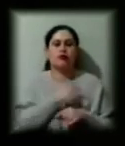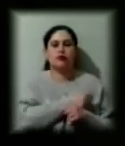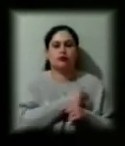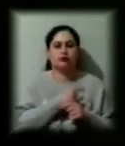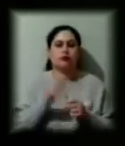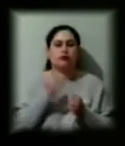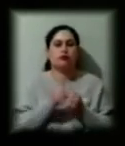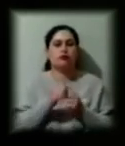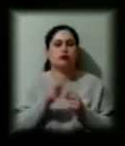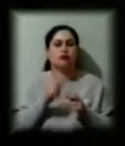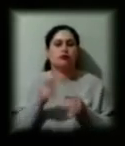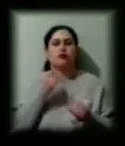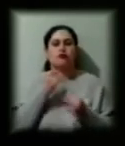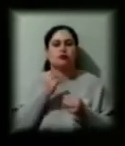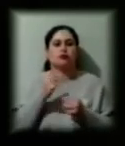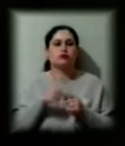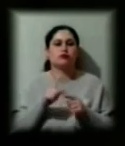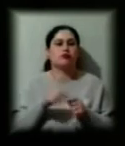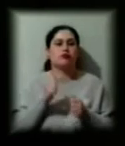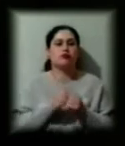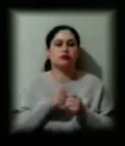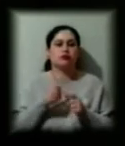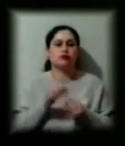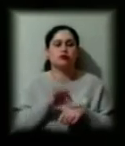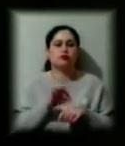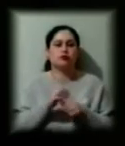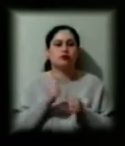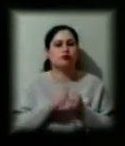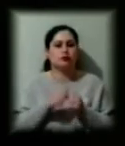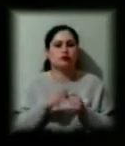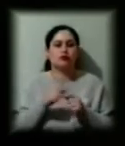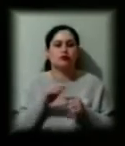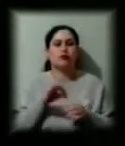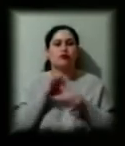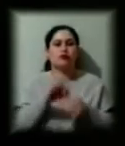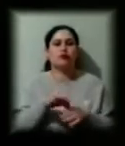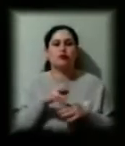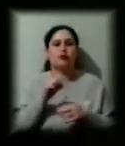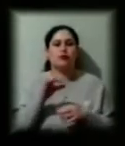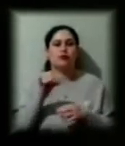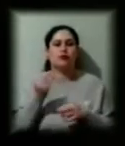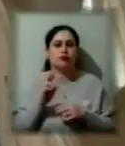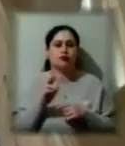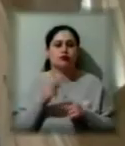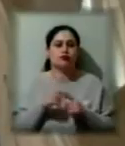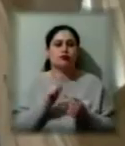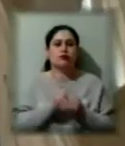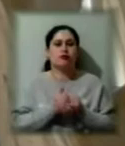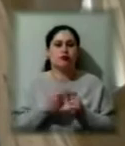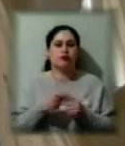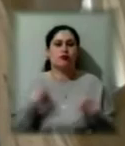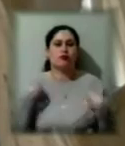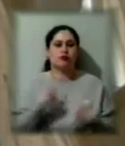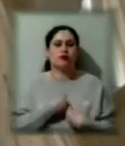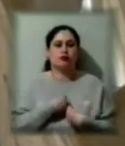спілкується, кожен раз з хворим, коли він проводить любу маніпуляцію, міняти цей одяг. Прослідкувати